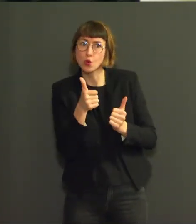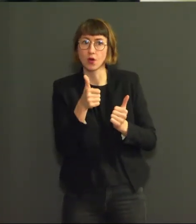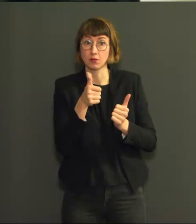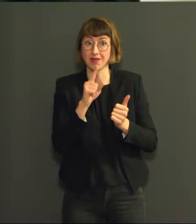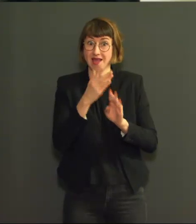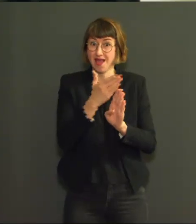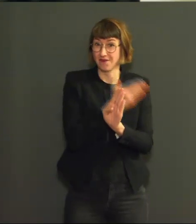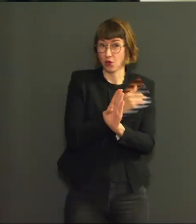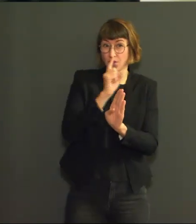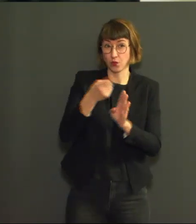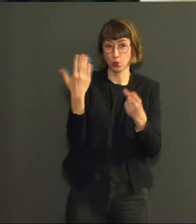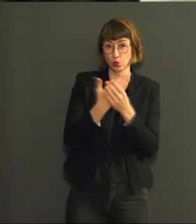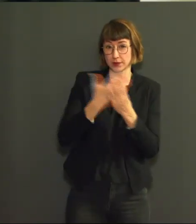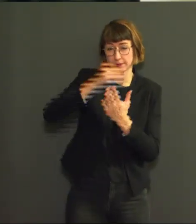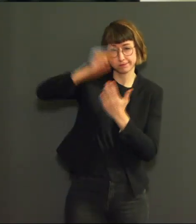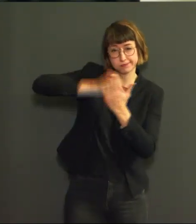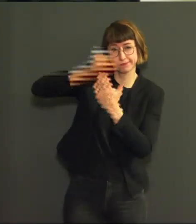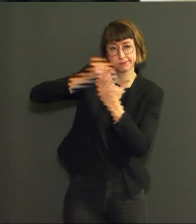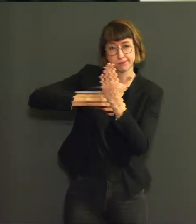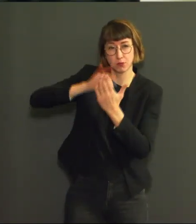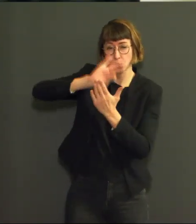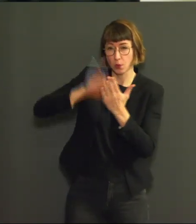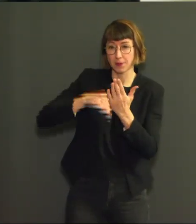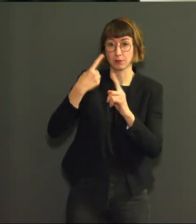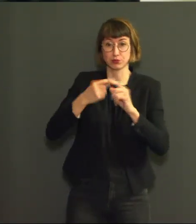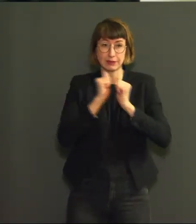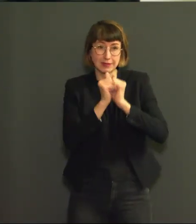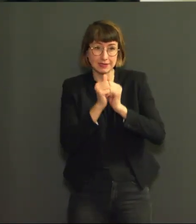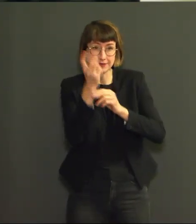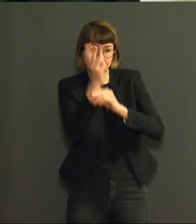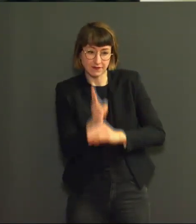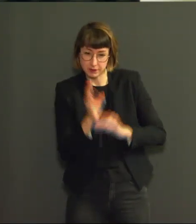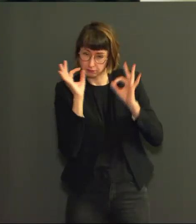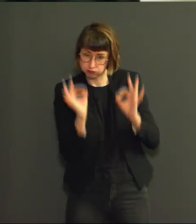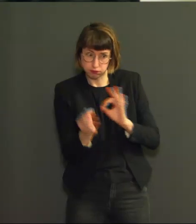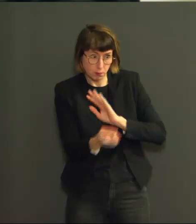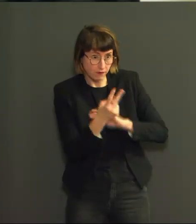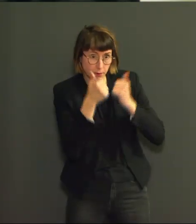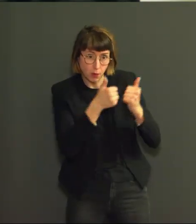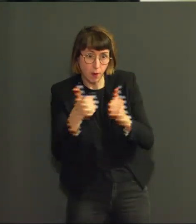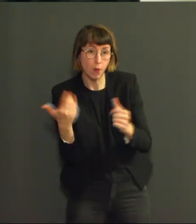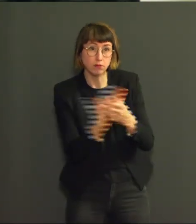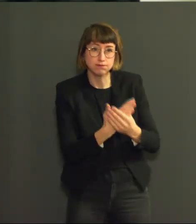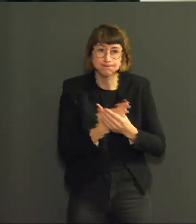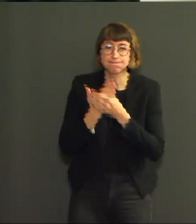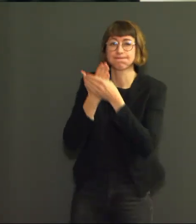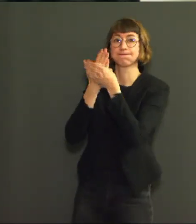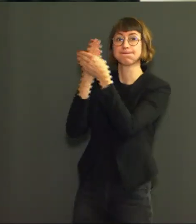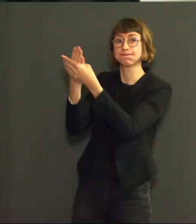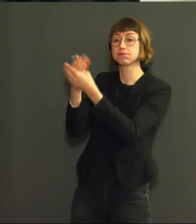avec les résultats de tests les prouvants. Nous contrôlerons également ces dossiers.